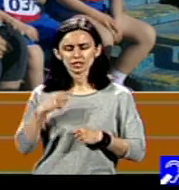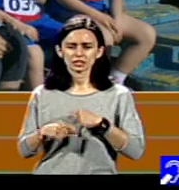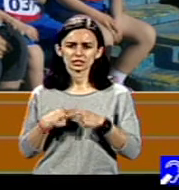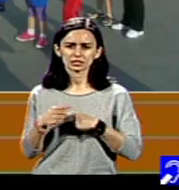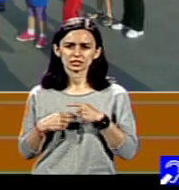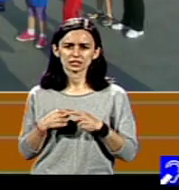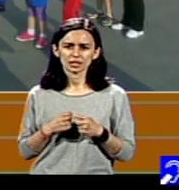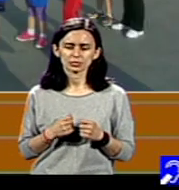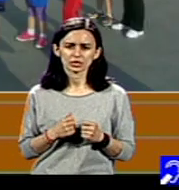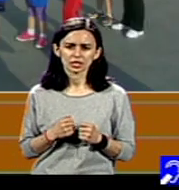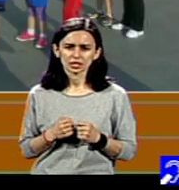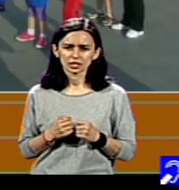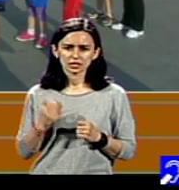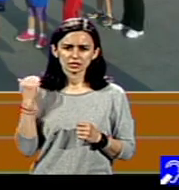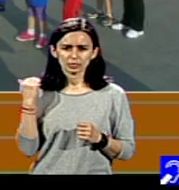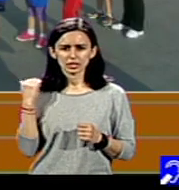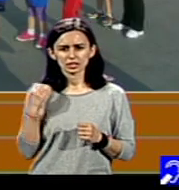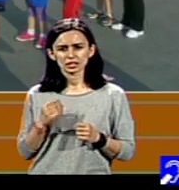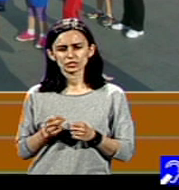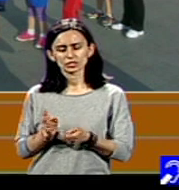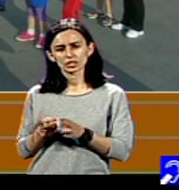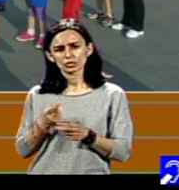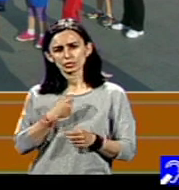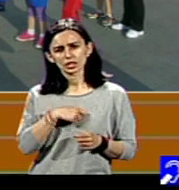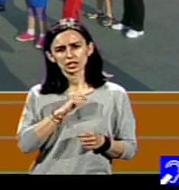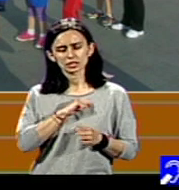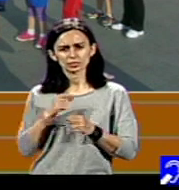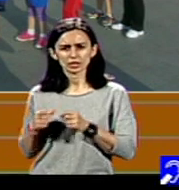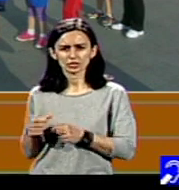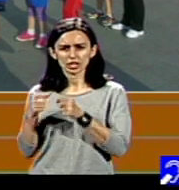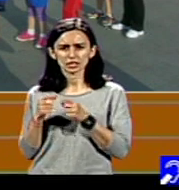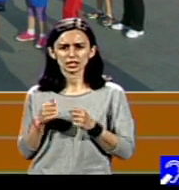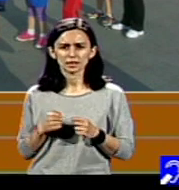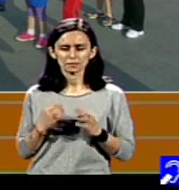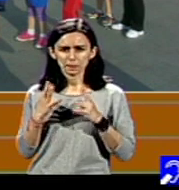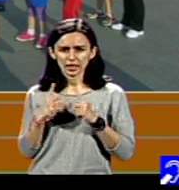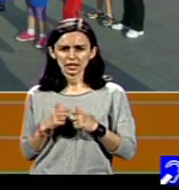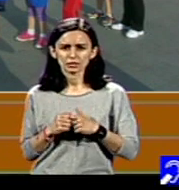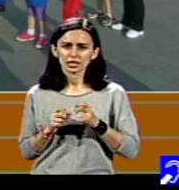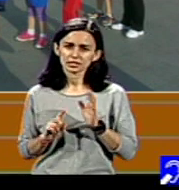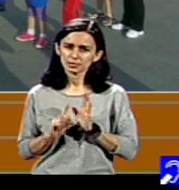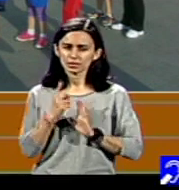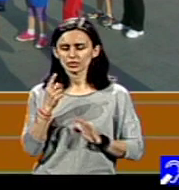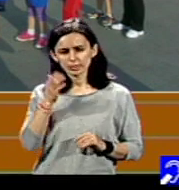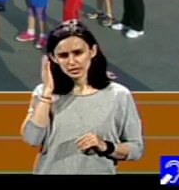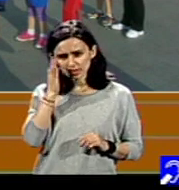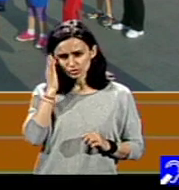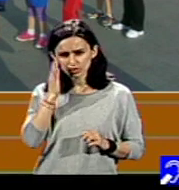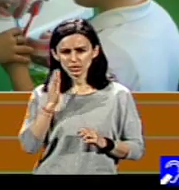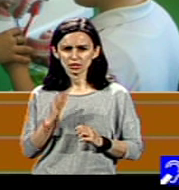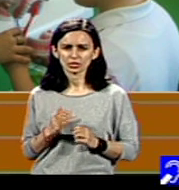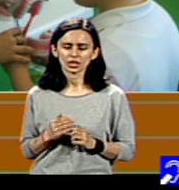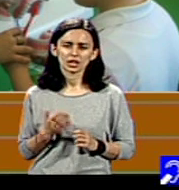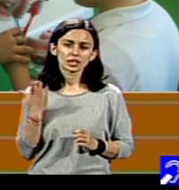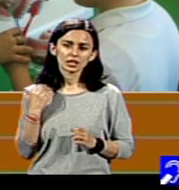modul în care inspectoratele judecă performanța școlilor, prin eliminarea